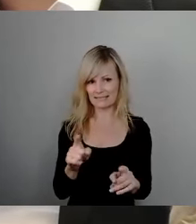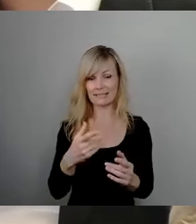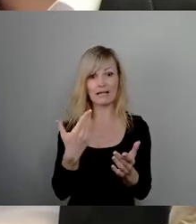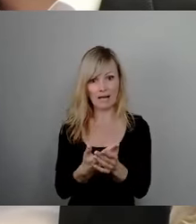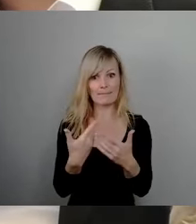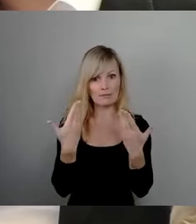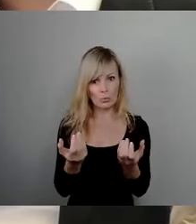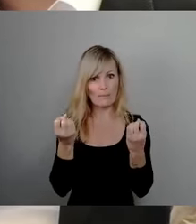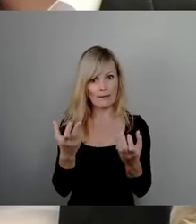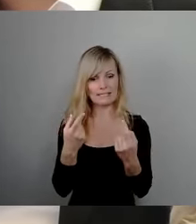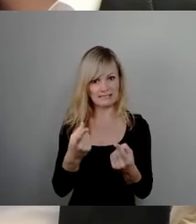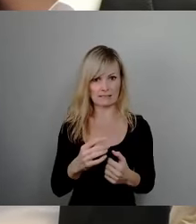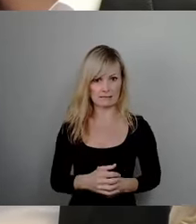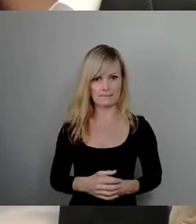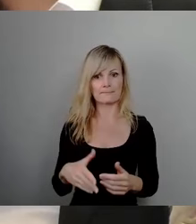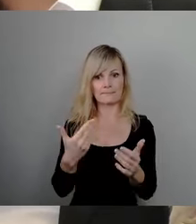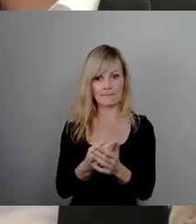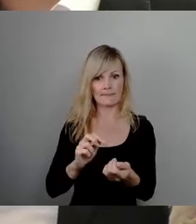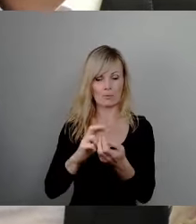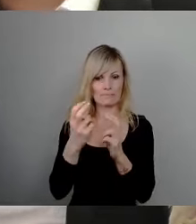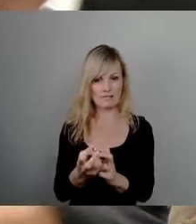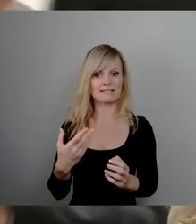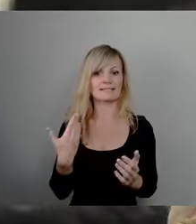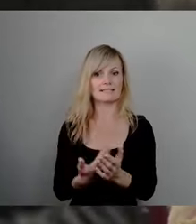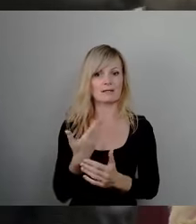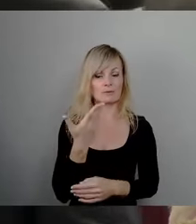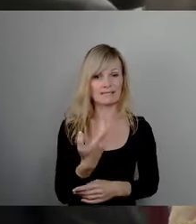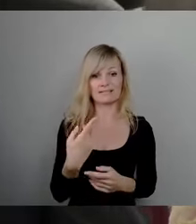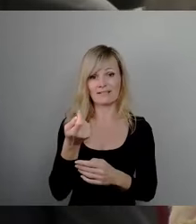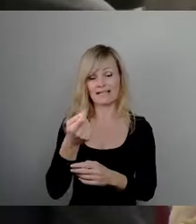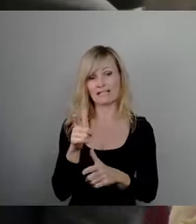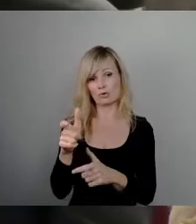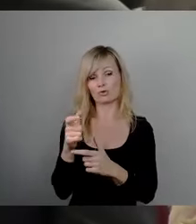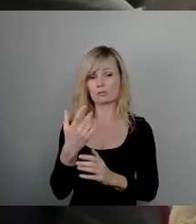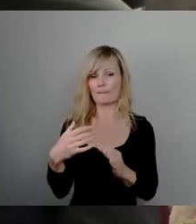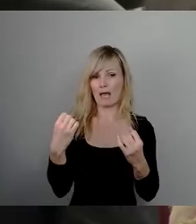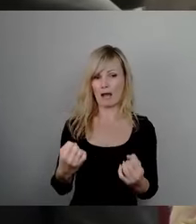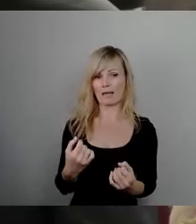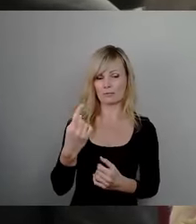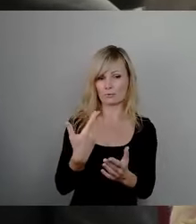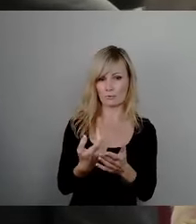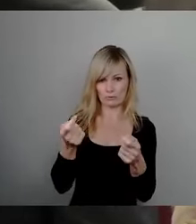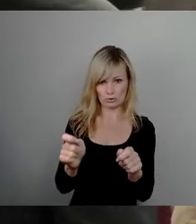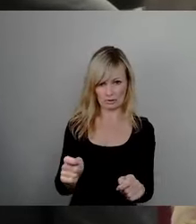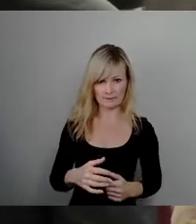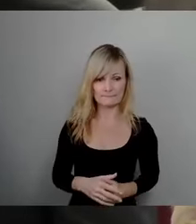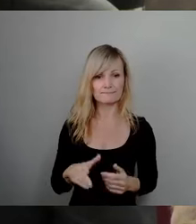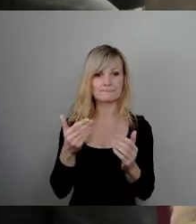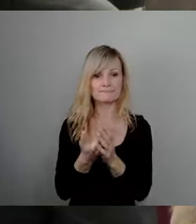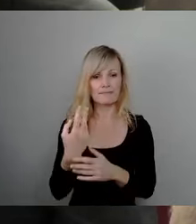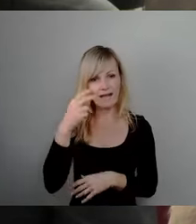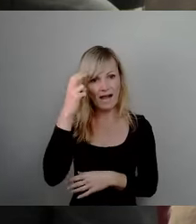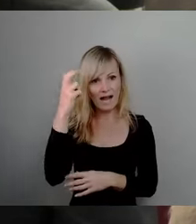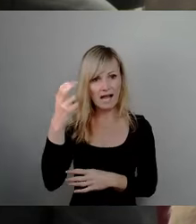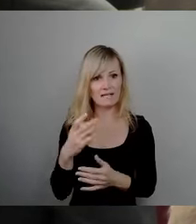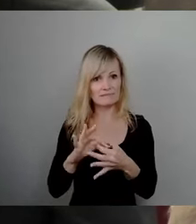und genau das wird umgesetzt und genau das hat auch der Finanzausschuss mit großer Mehrheit so beschlossen und sollte der Rat jetzt auch vollziehen.